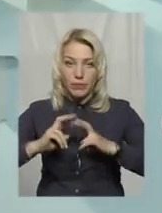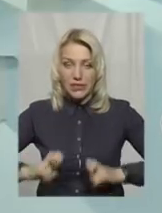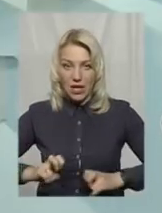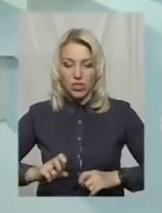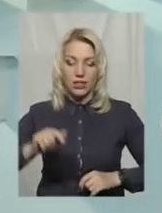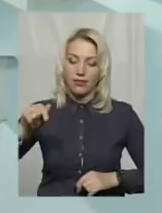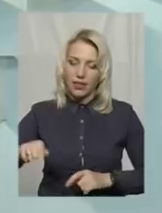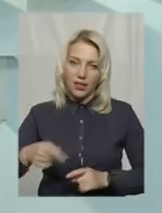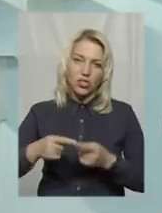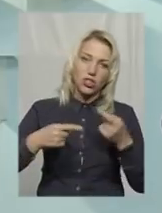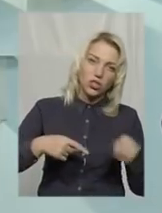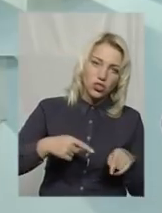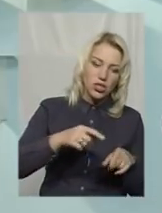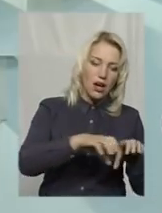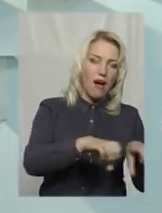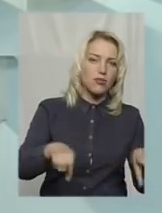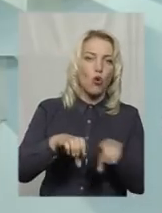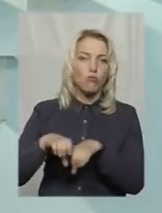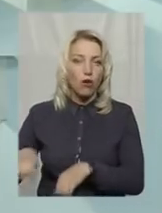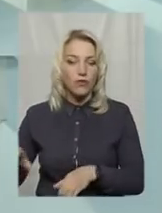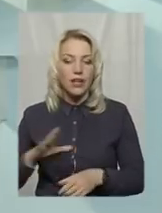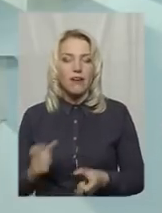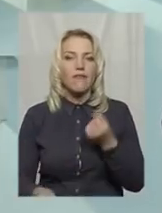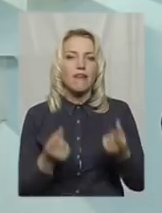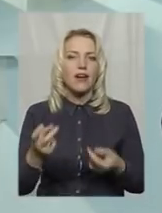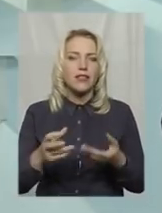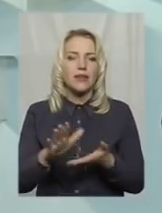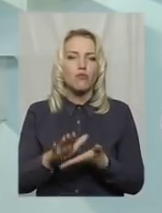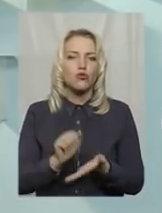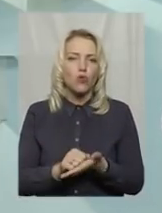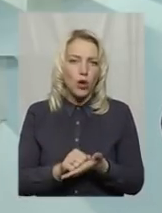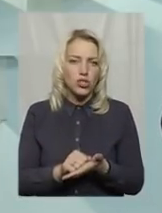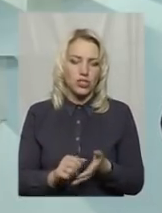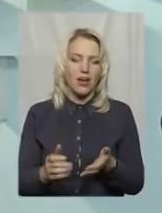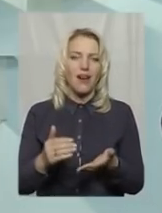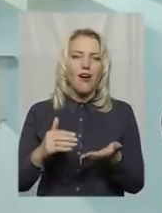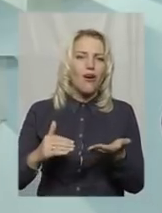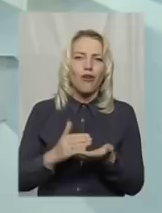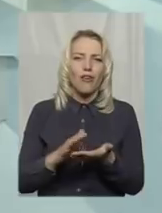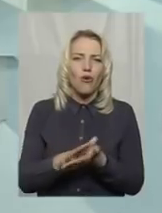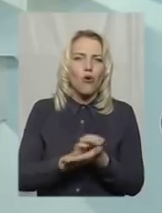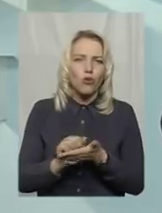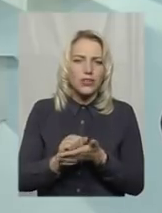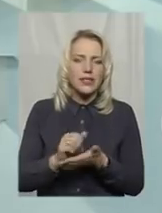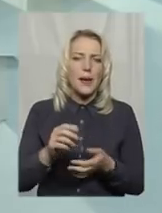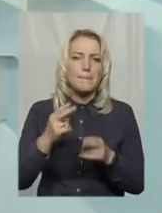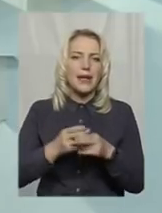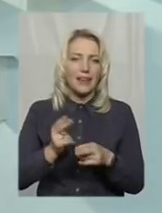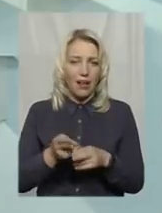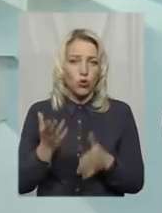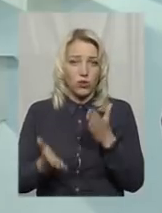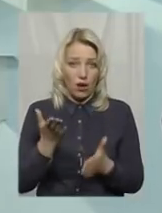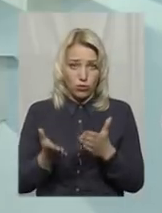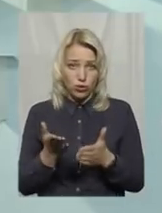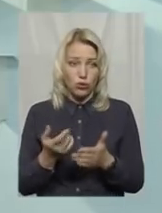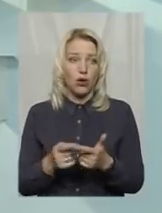чи інших газопроводів виявляються пошкодження, виявляються корозія металу. І якщо ця корозія має